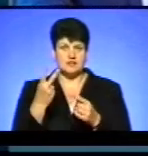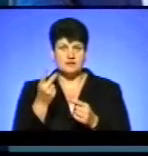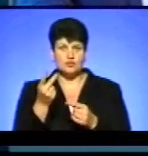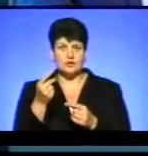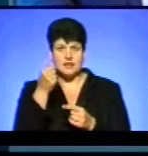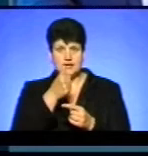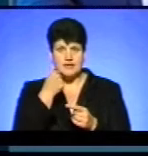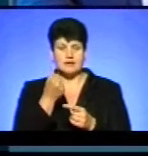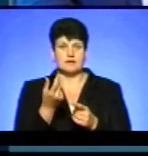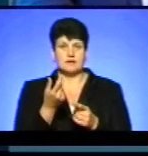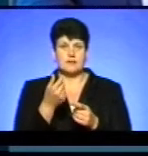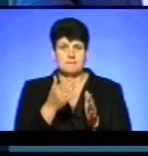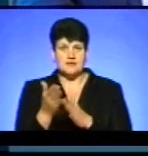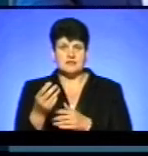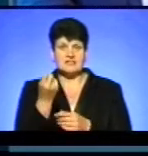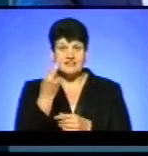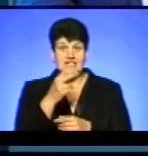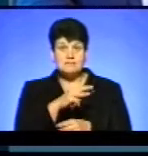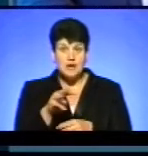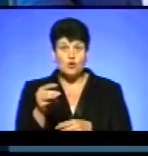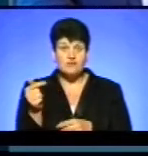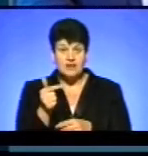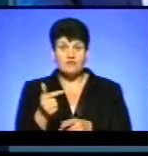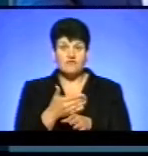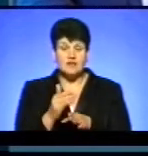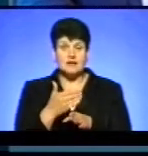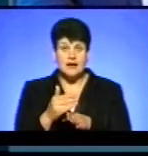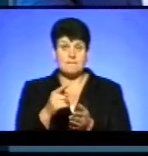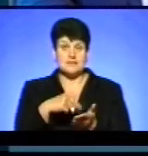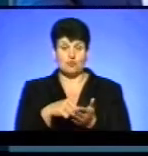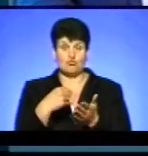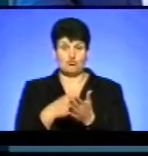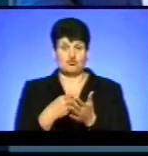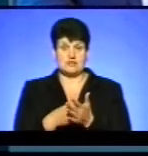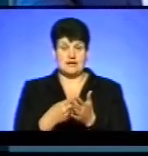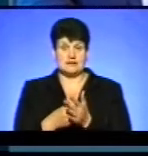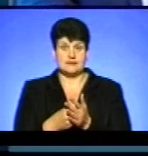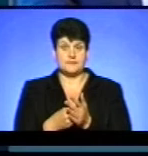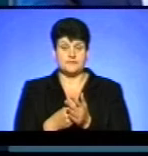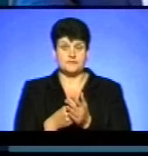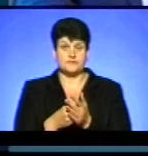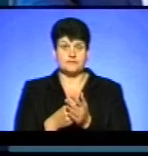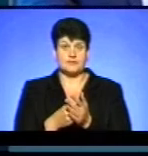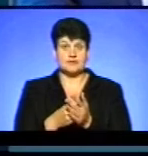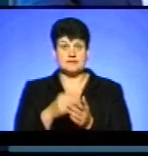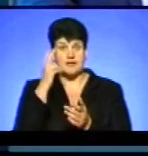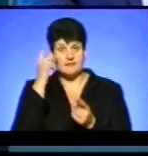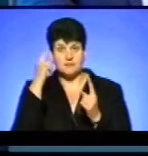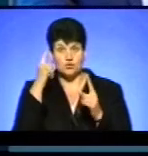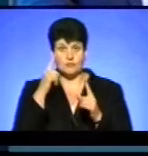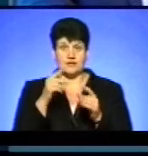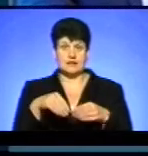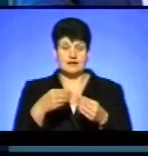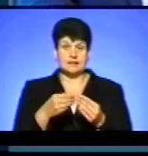підряд 12 мільйонів гривень. 12 мільйонів гривень витягнули з міських бюджетів тим, що з Києва придумано давати на утримання